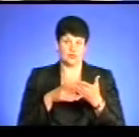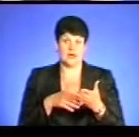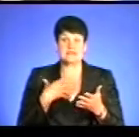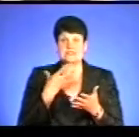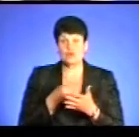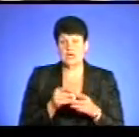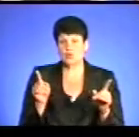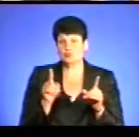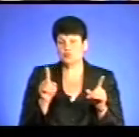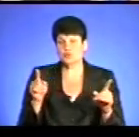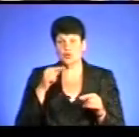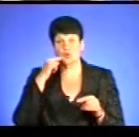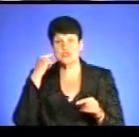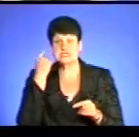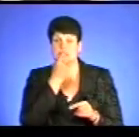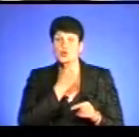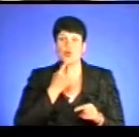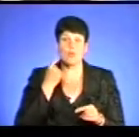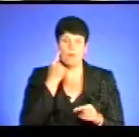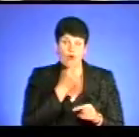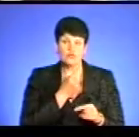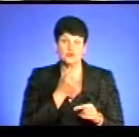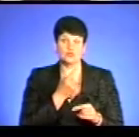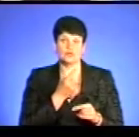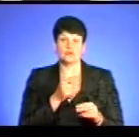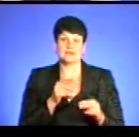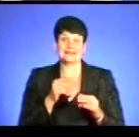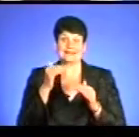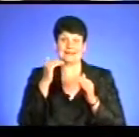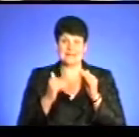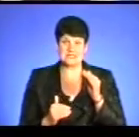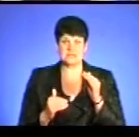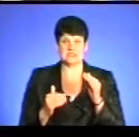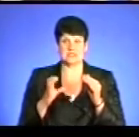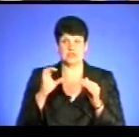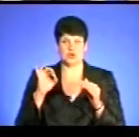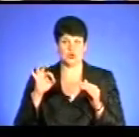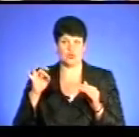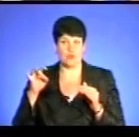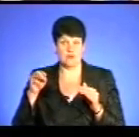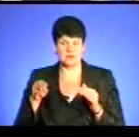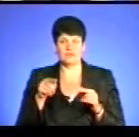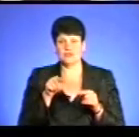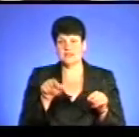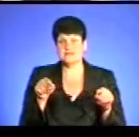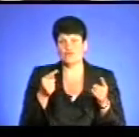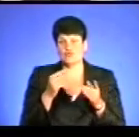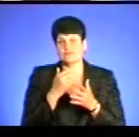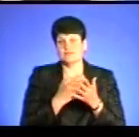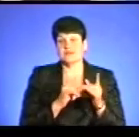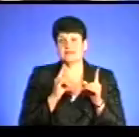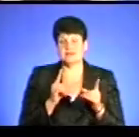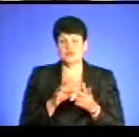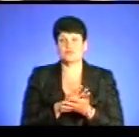музикою, російськомовною, відверто низкосортною, вони тільки створюють контент для того, щоб